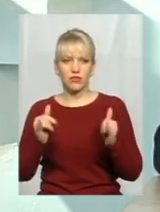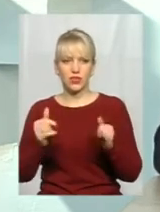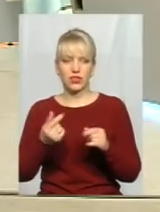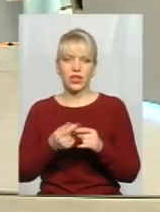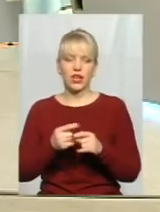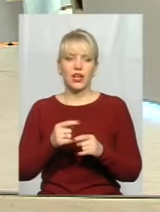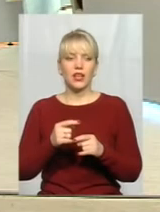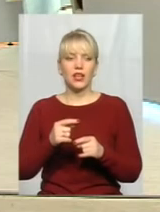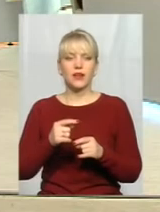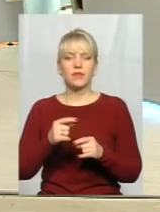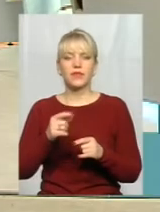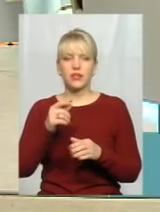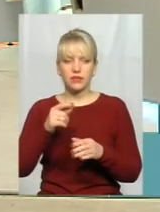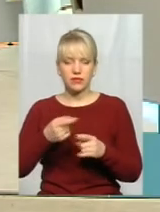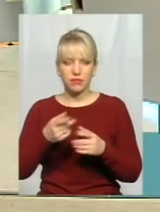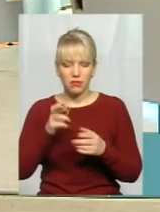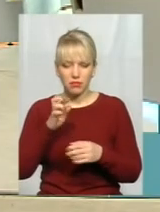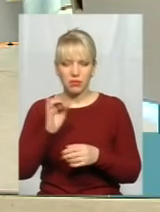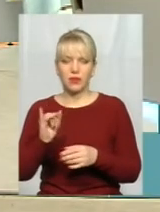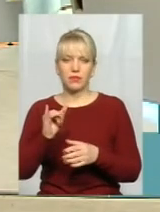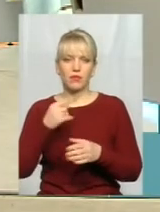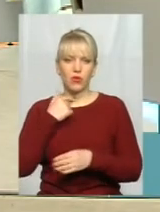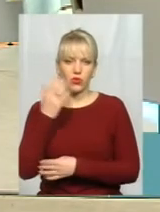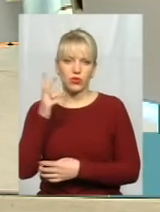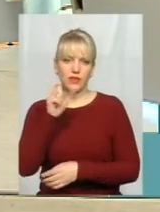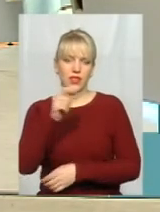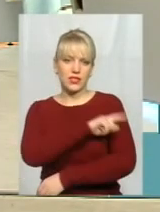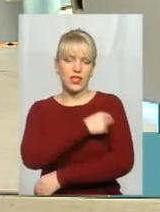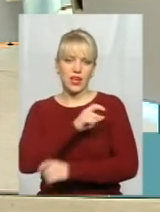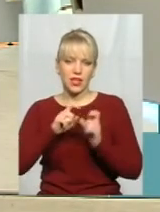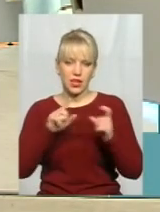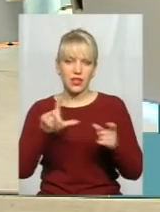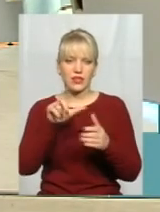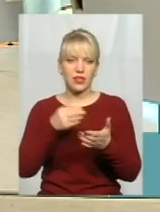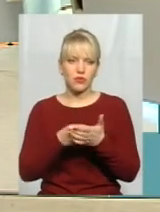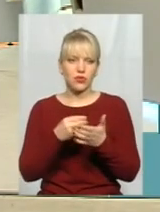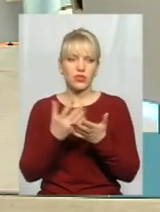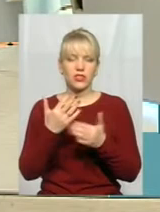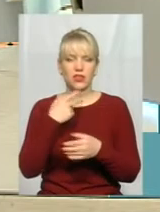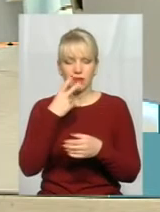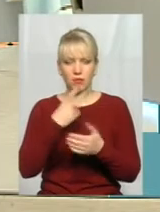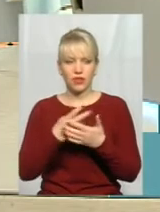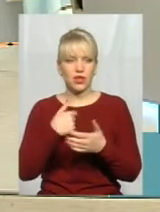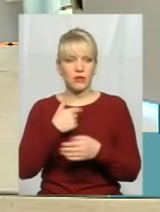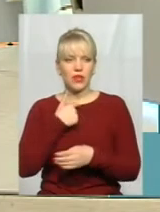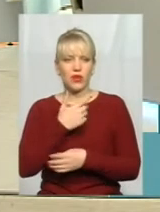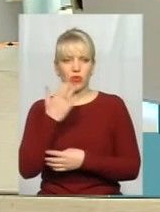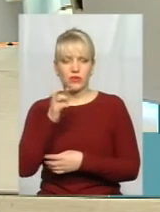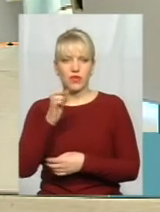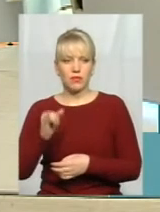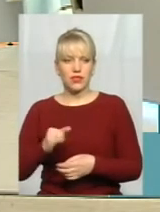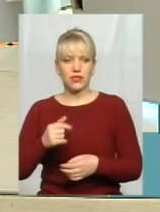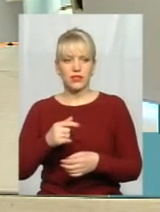того питання. Звичайно, що ми б проголосували за лікарню, але за бюджетною, оскільки ми бачимо, як інформувався, ми так само не голосували би. Це наша